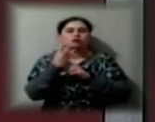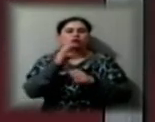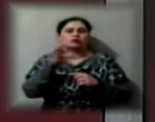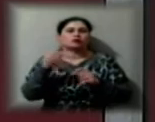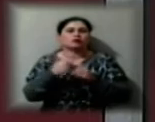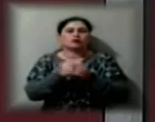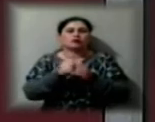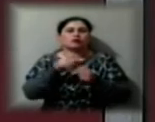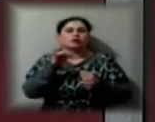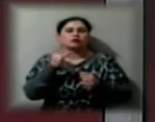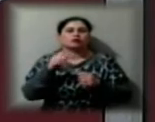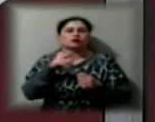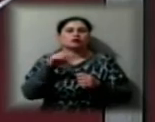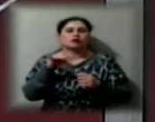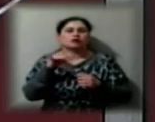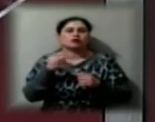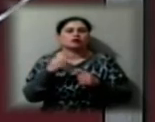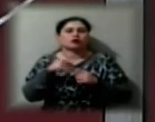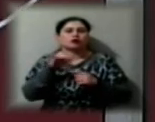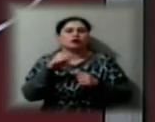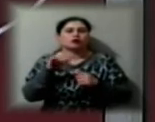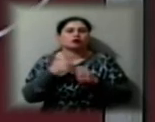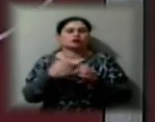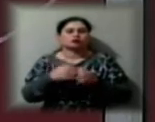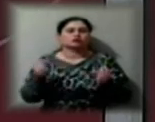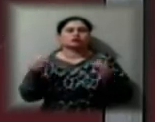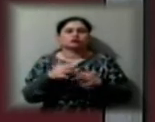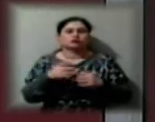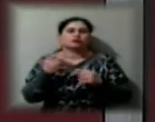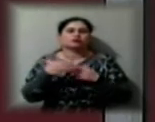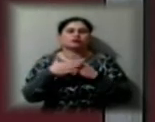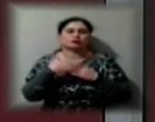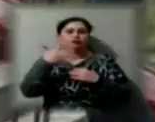телерадіокомпанії «ЮА Херсон» зібралися близько 50 людей.